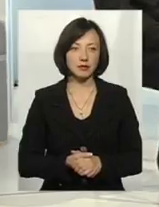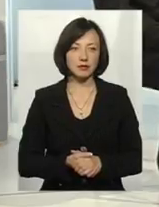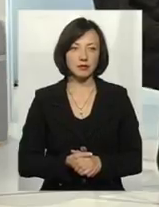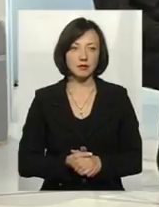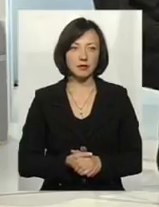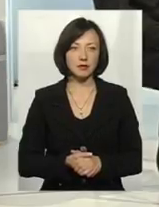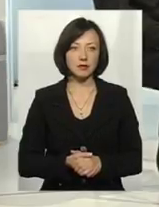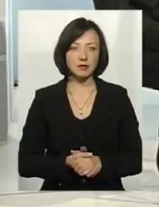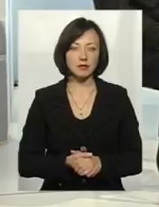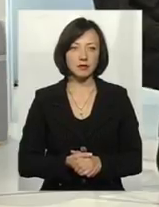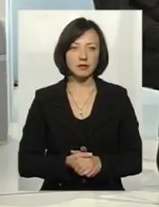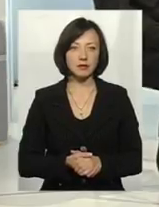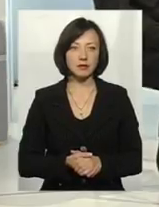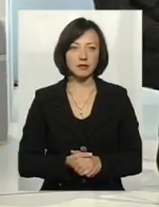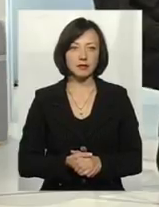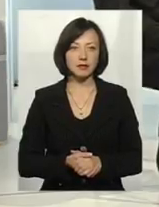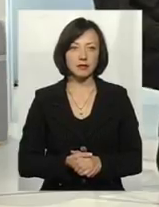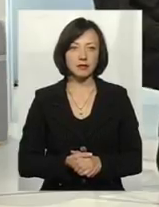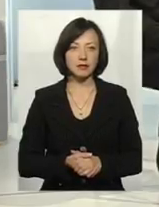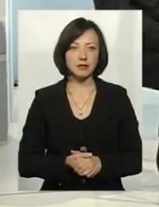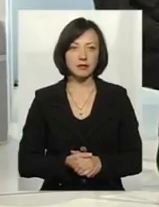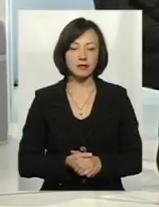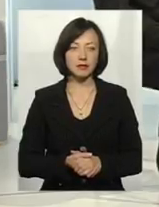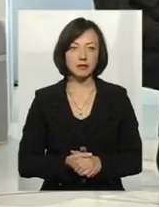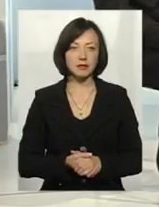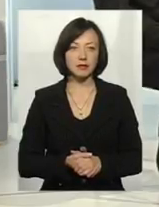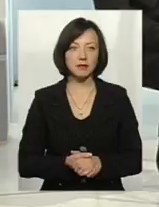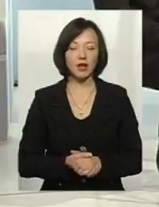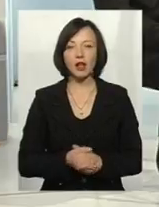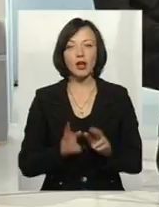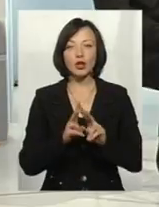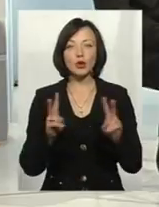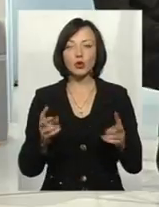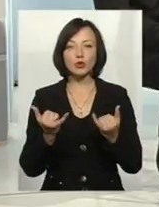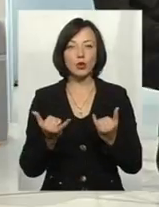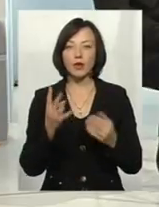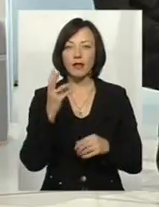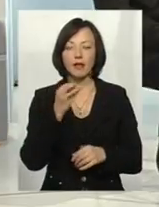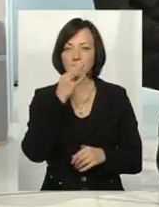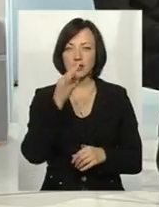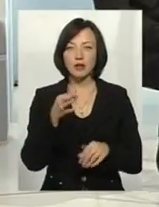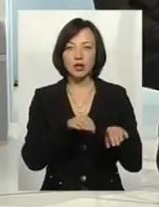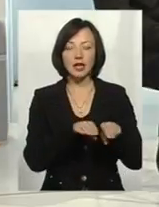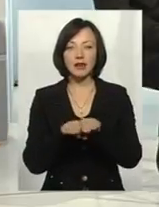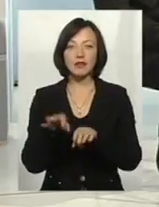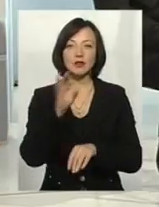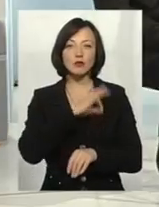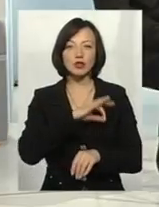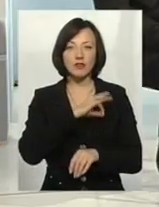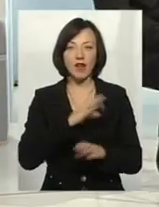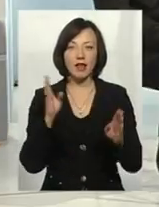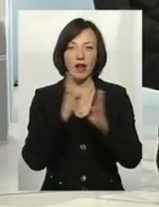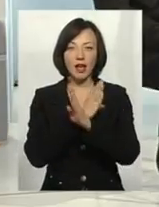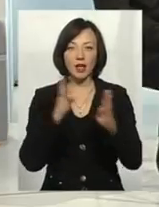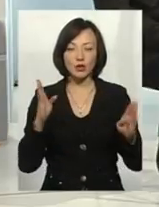закінчення. Будь ласка, ще маємо час. Ну, ніхто сьогодні не сказав, що рівень споживання кисню